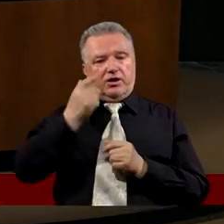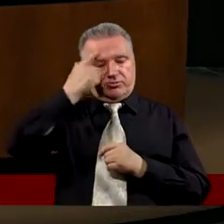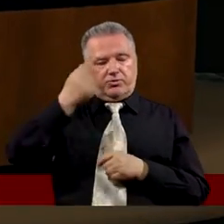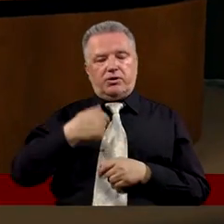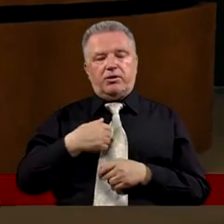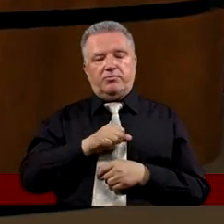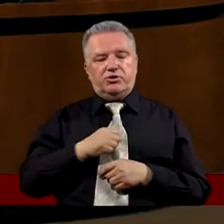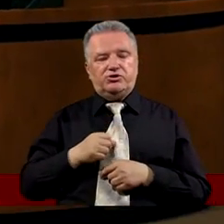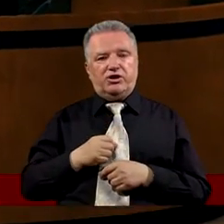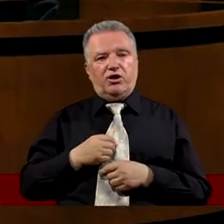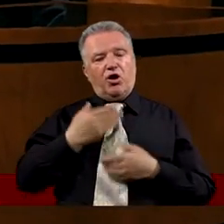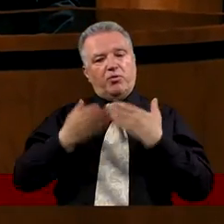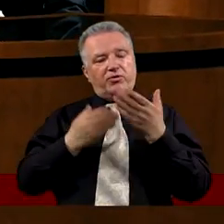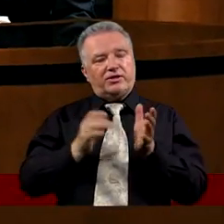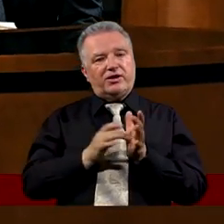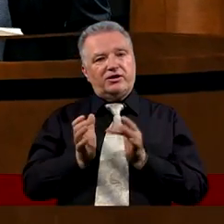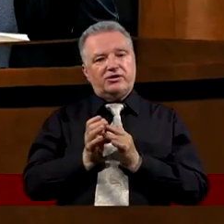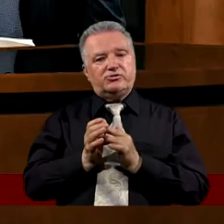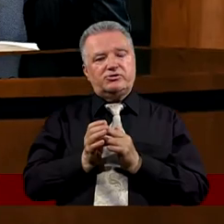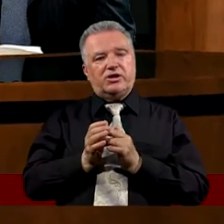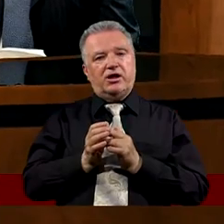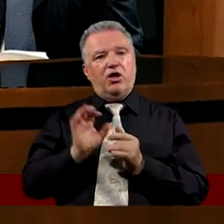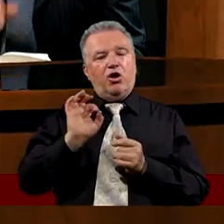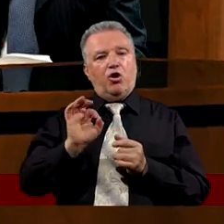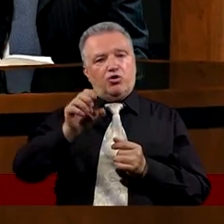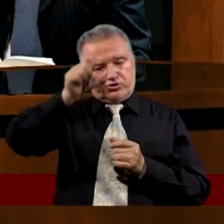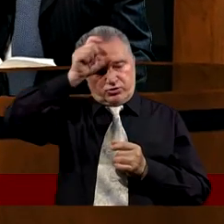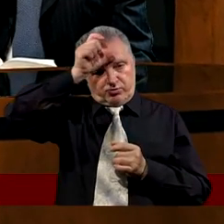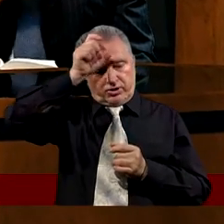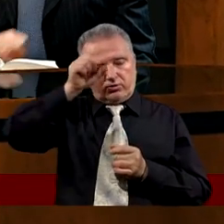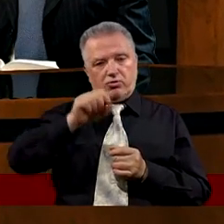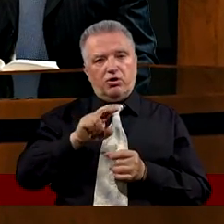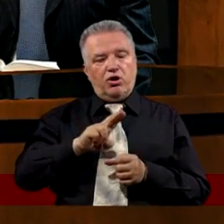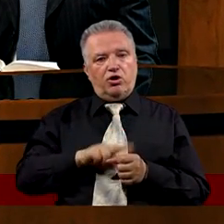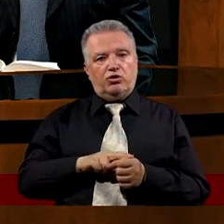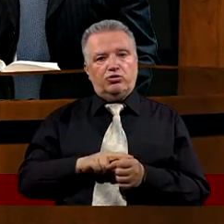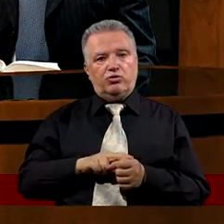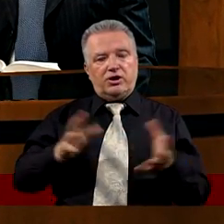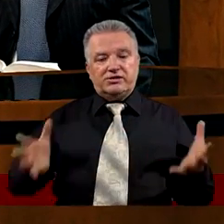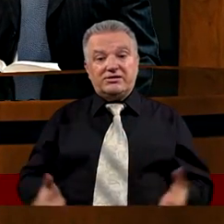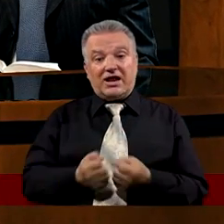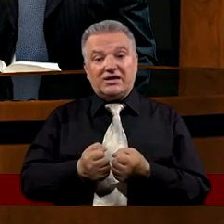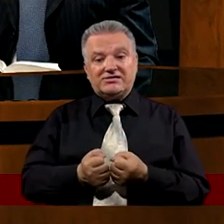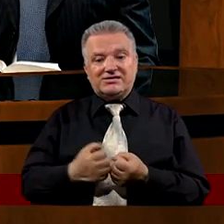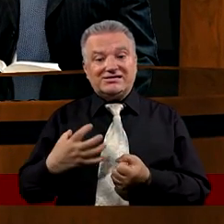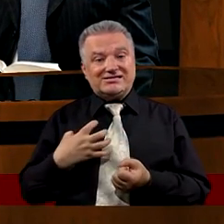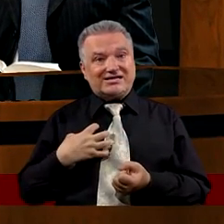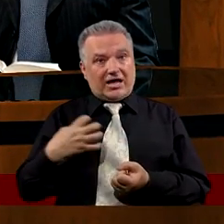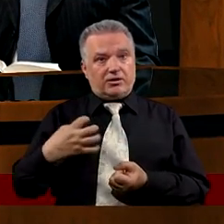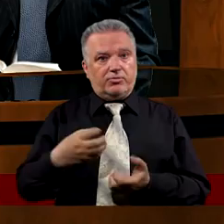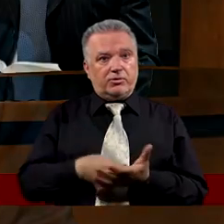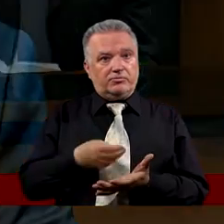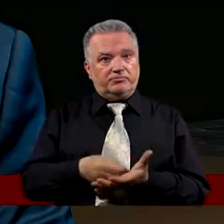się tutaj Przypowieść Którą powiedział Jezus O człowieku Który Znalazł skarb